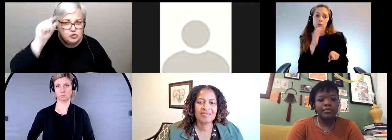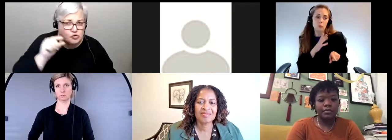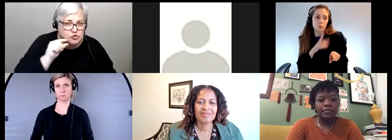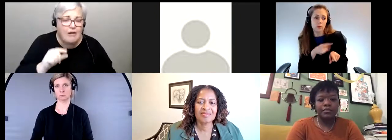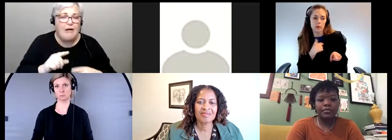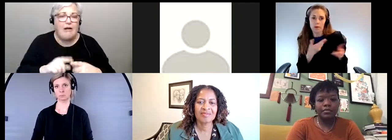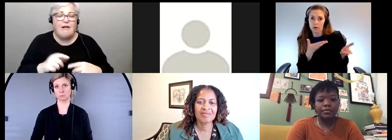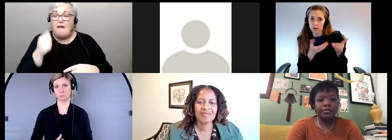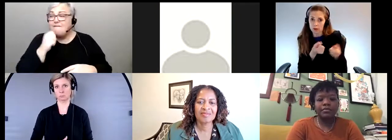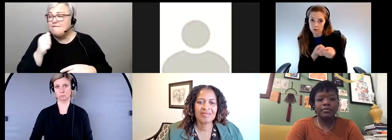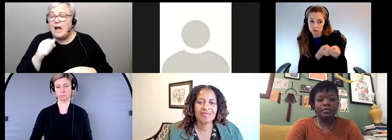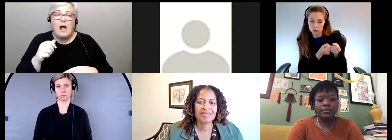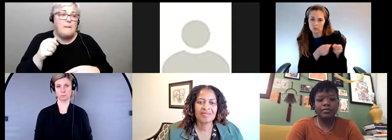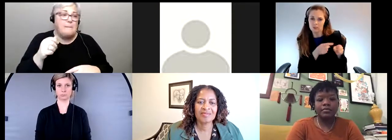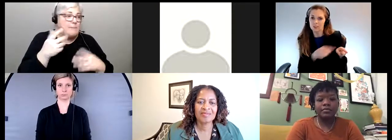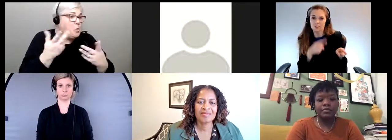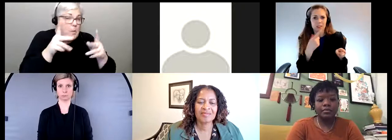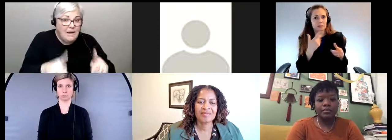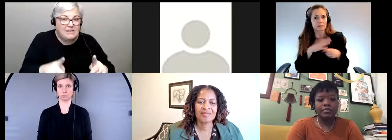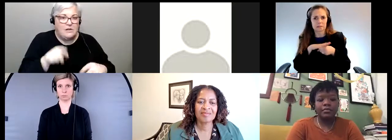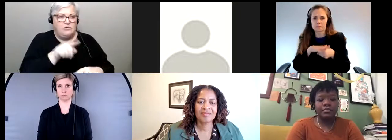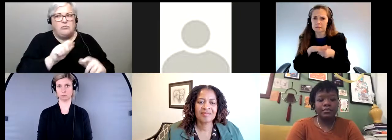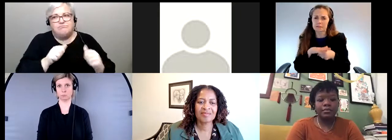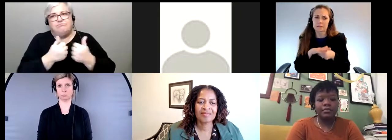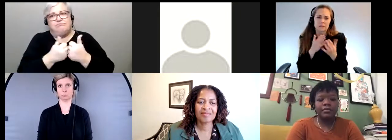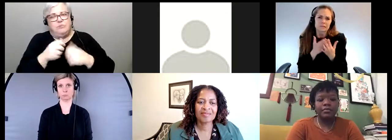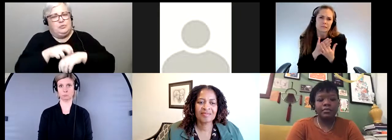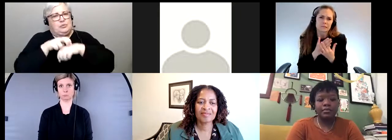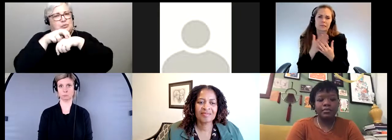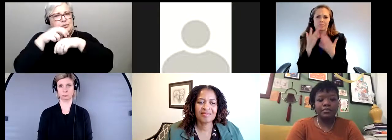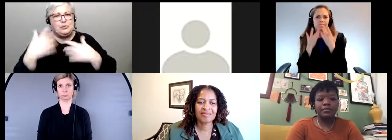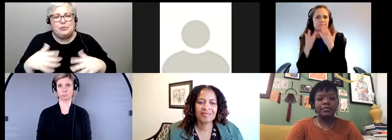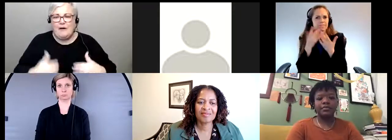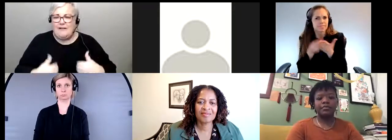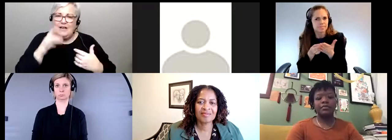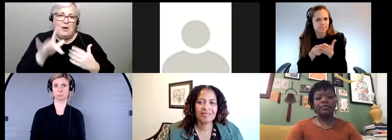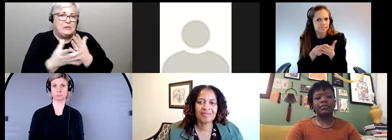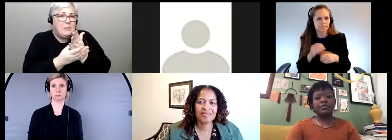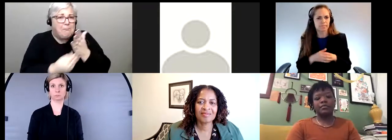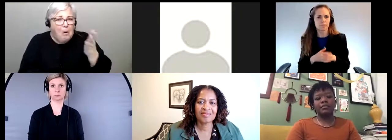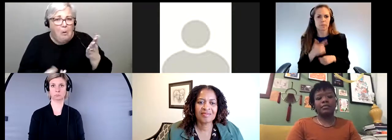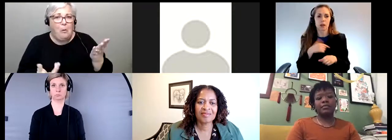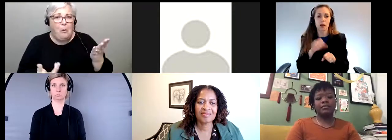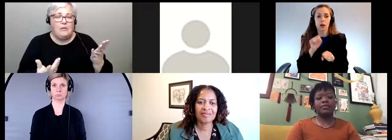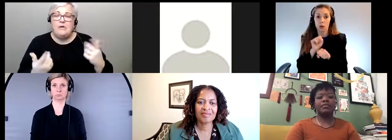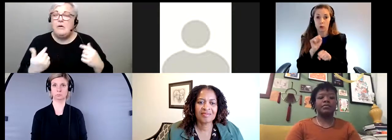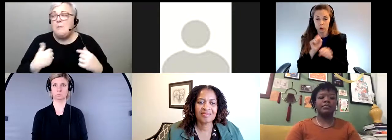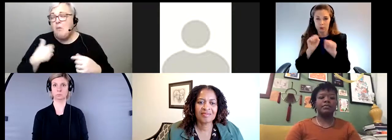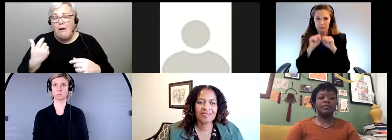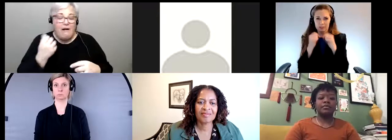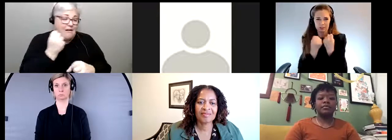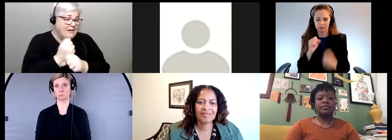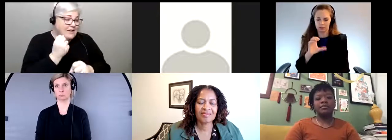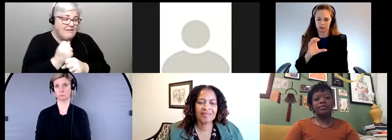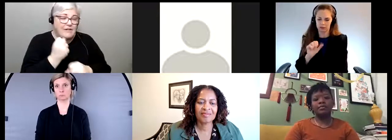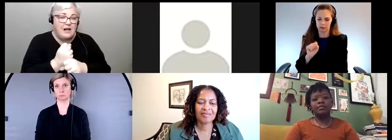que je sers font souvent face aux défis continués, au stress continuel de la vie dans la pauvreté. Je travaille à Casa